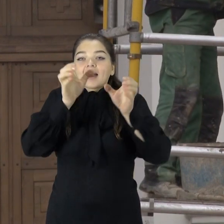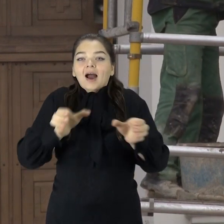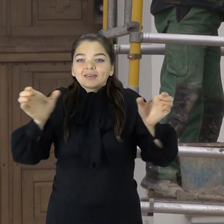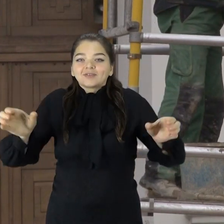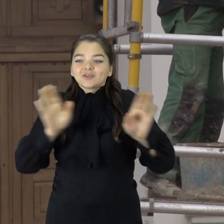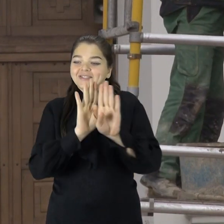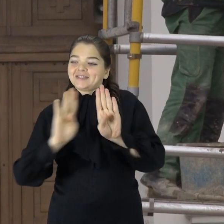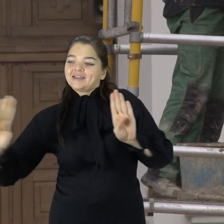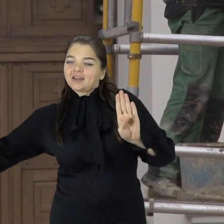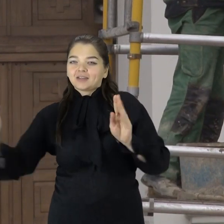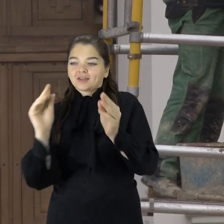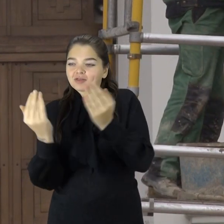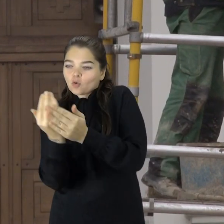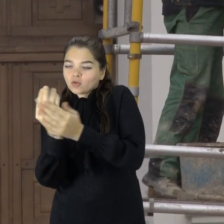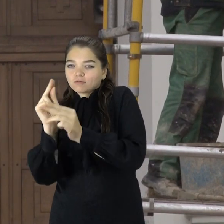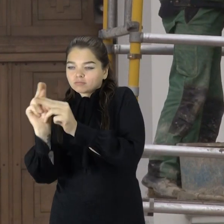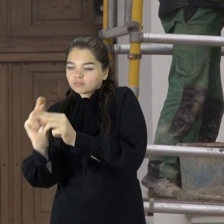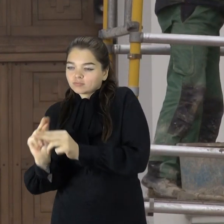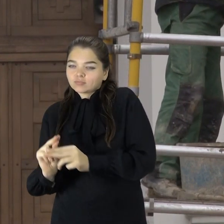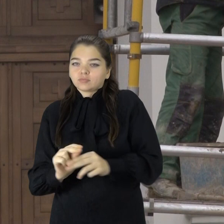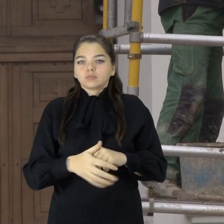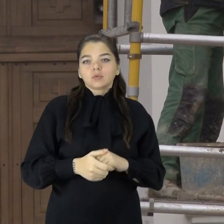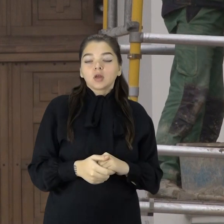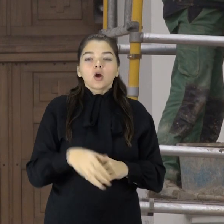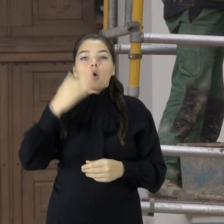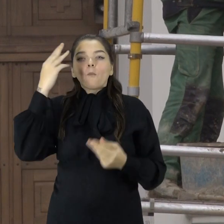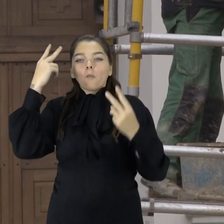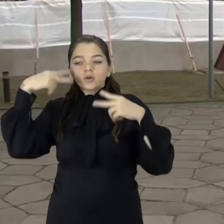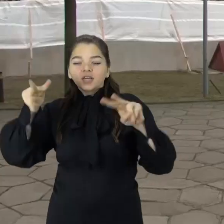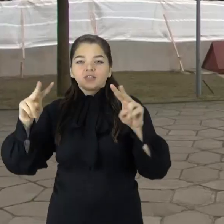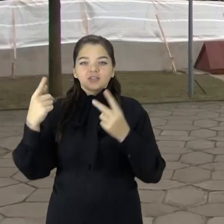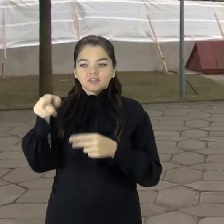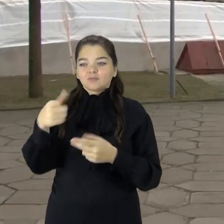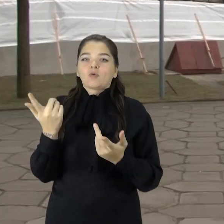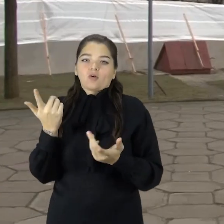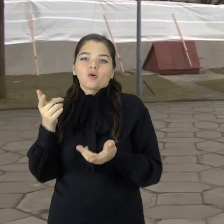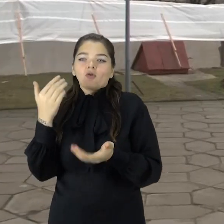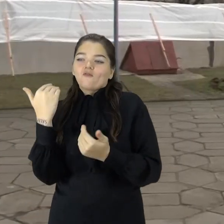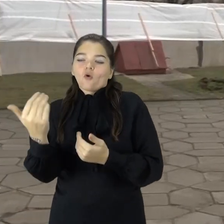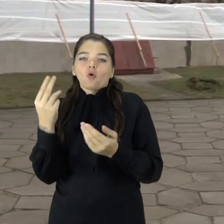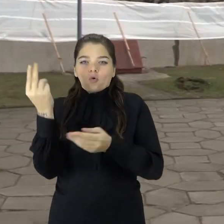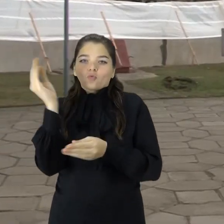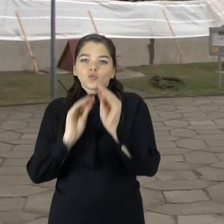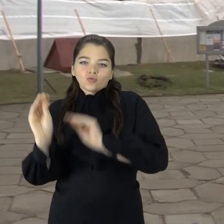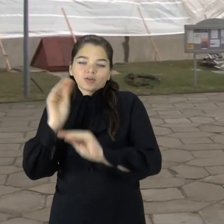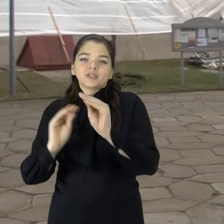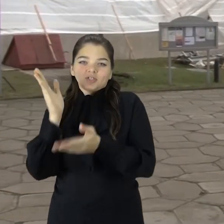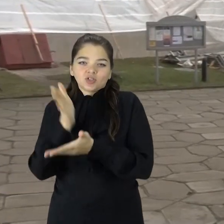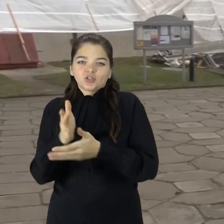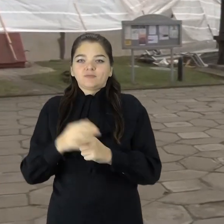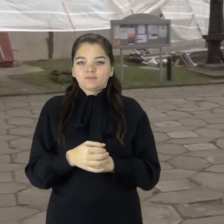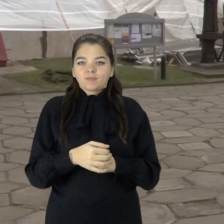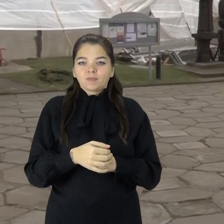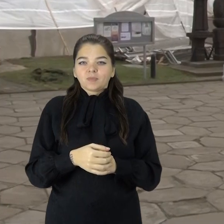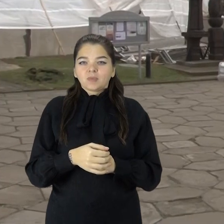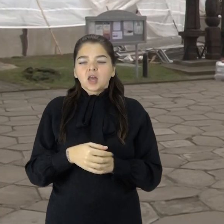ryškiausias renesantinio manierizmo architektūros kūrinys Lietuvoje atapės miesto simbolių. Didžiausios karus per gyvenasi katedra atnaujinama po